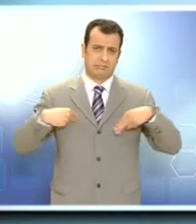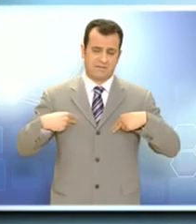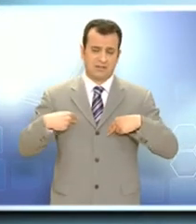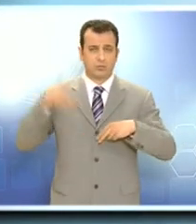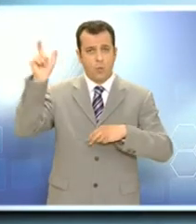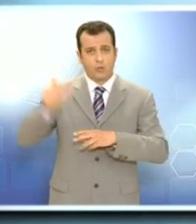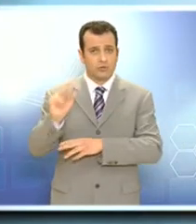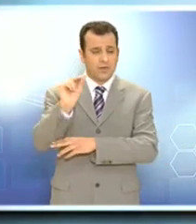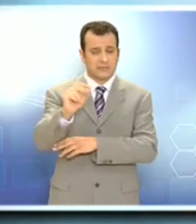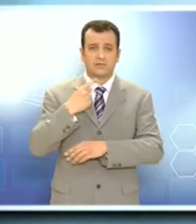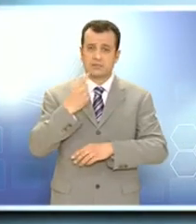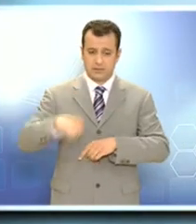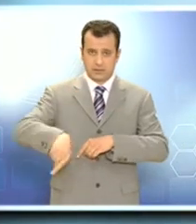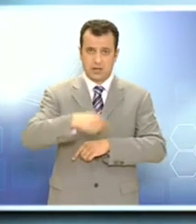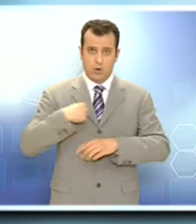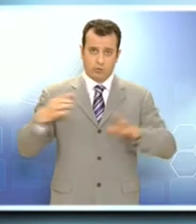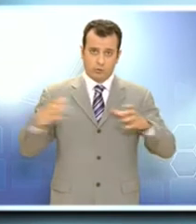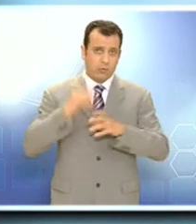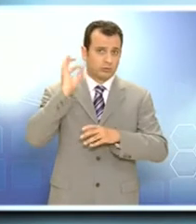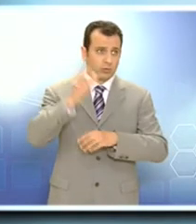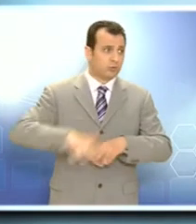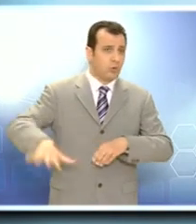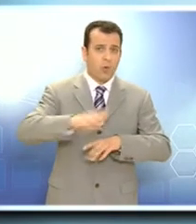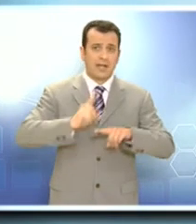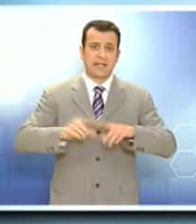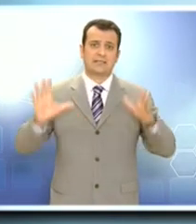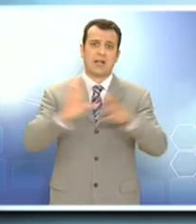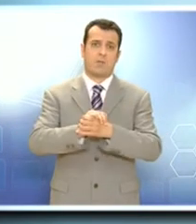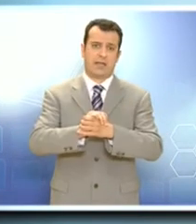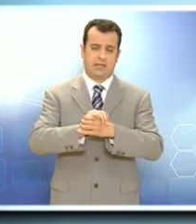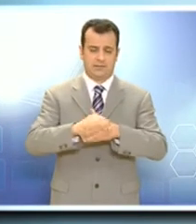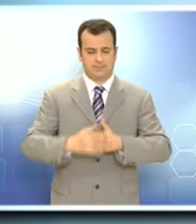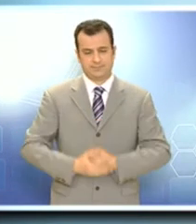και δεσμεύτηκε ότι η προτεραιότητα του κόμματός του θα είναι η ενότητα των Ελλήνων.